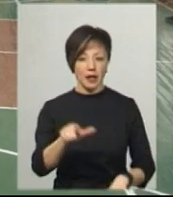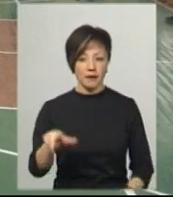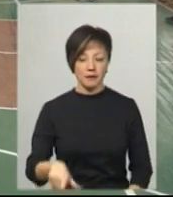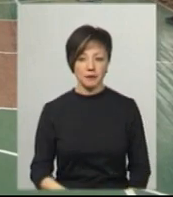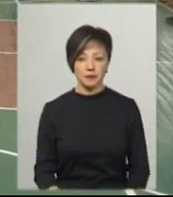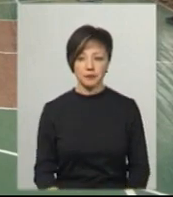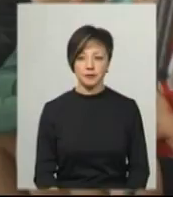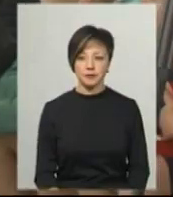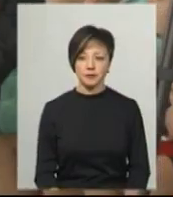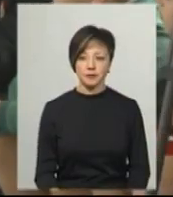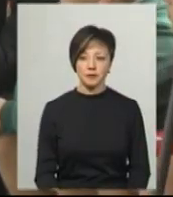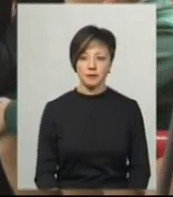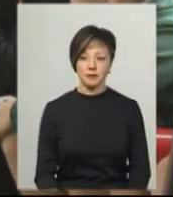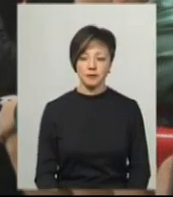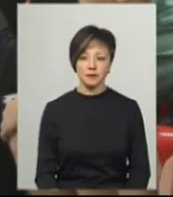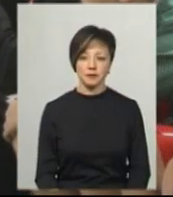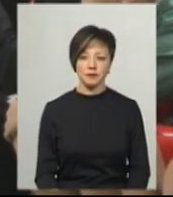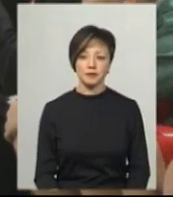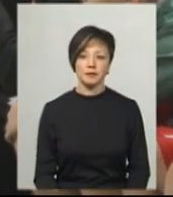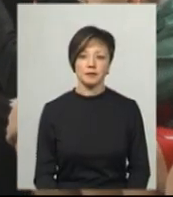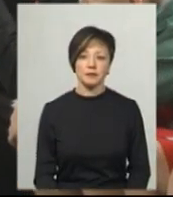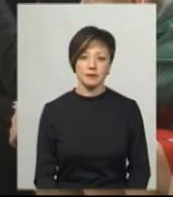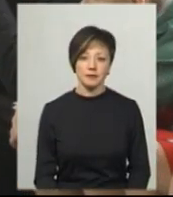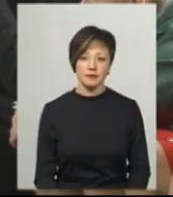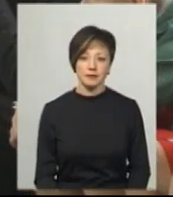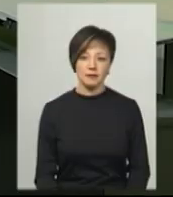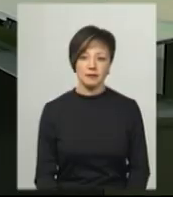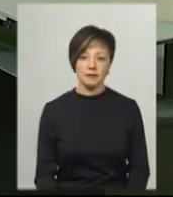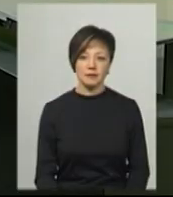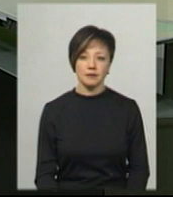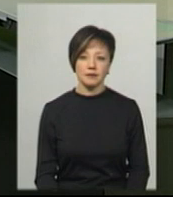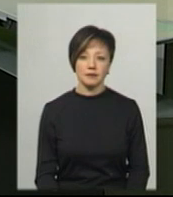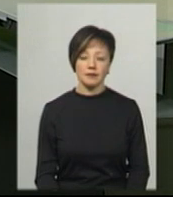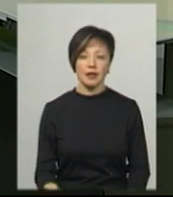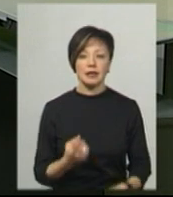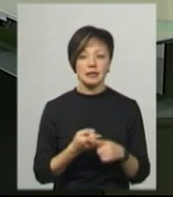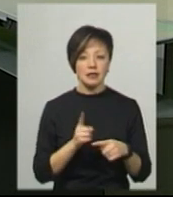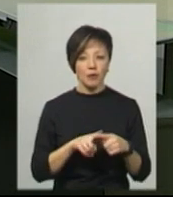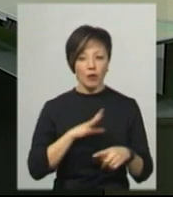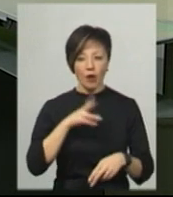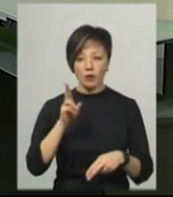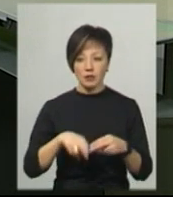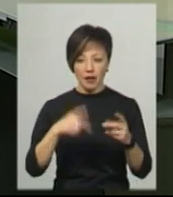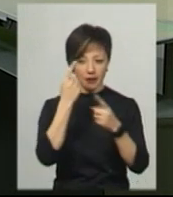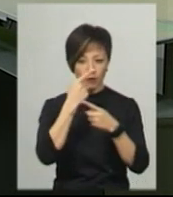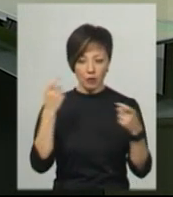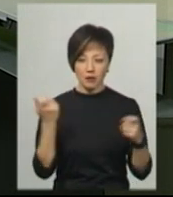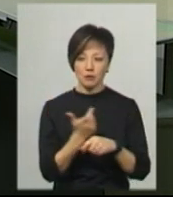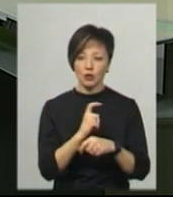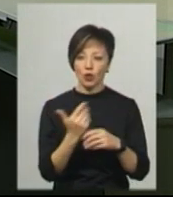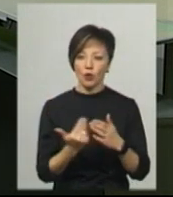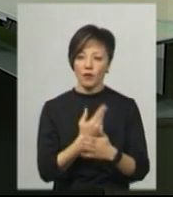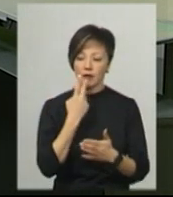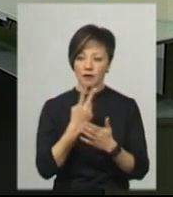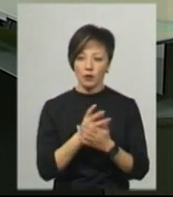Андрій Гумений, Іван Молчан. Новини на спільному. Хмельницький. Це була остання інформація цього випуску. Більше новин